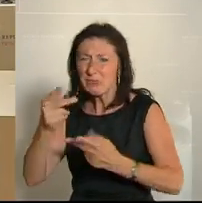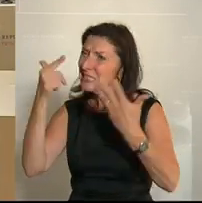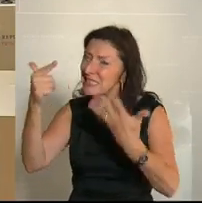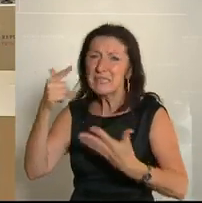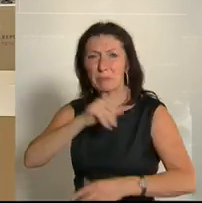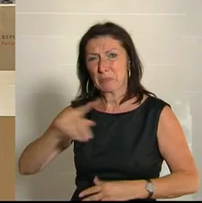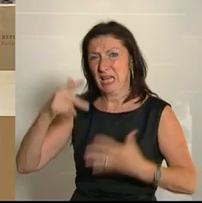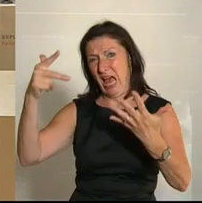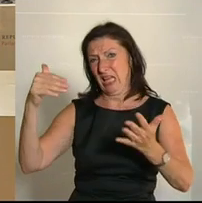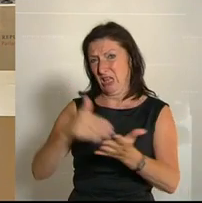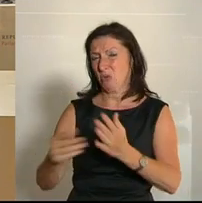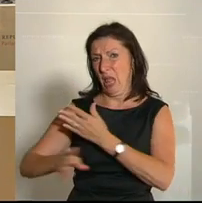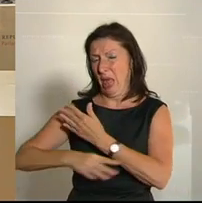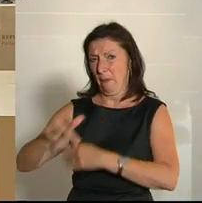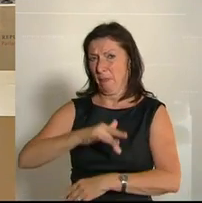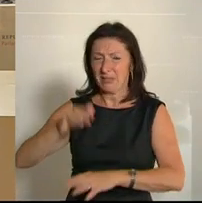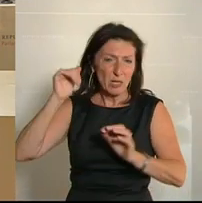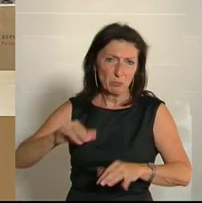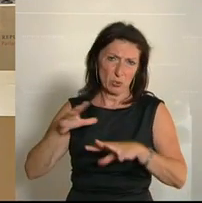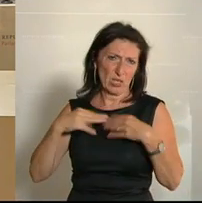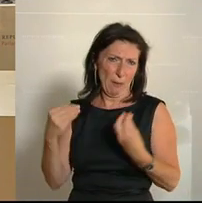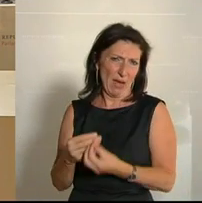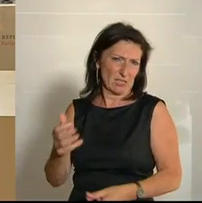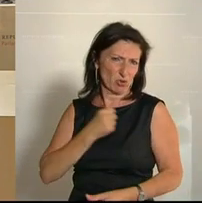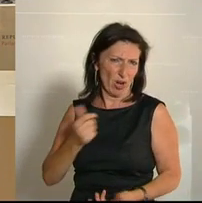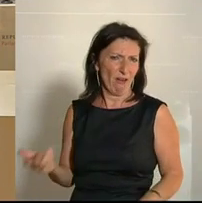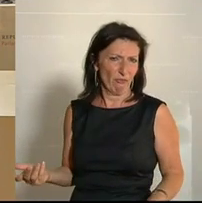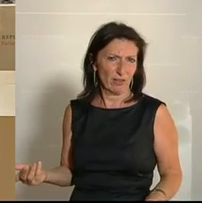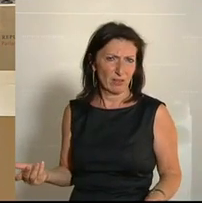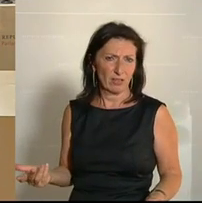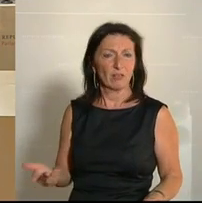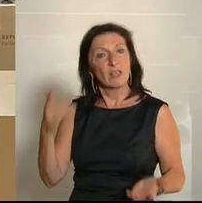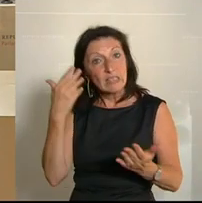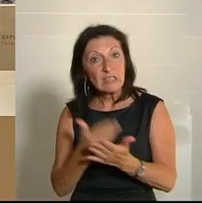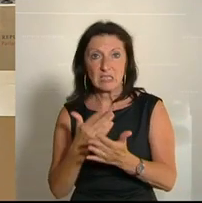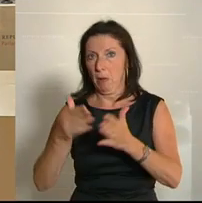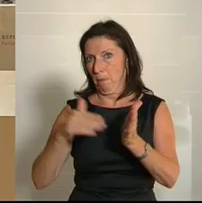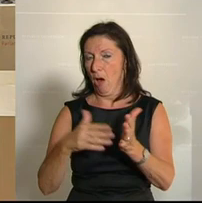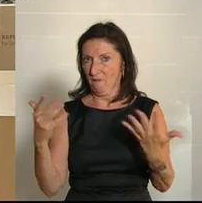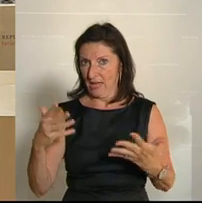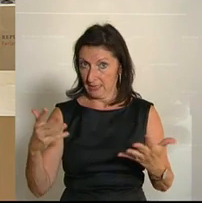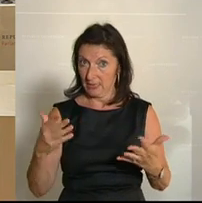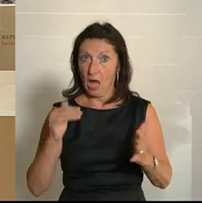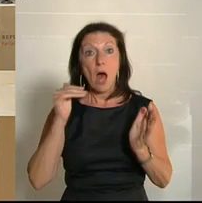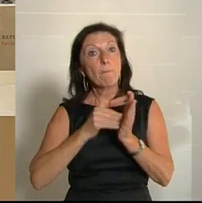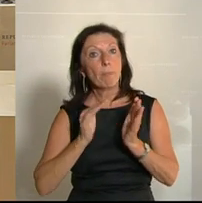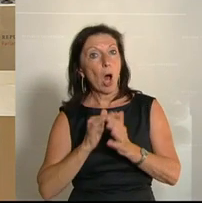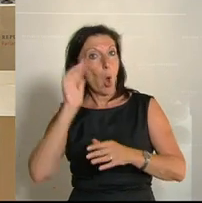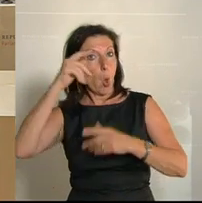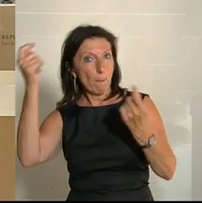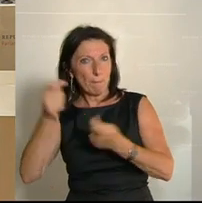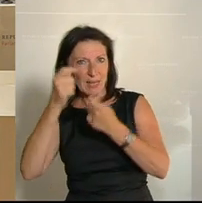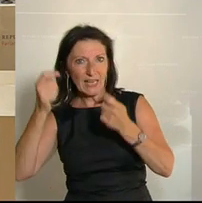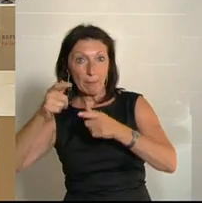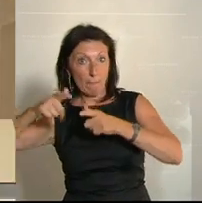Lehrstellen, das müssen wir doch gemeinsam schaffen können. Und dazu brauchen wir eben einerseits den Ausbau der überbetrieblichen, aber